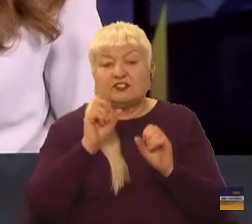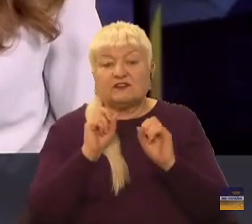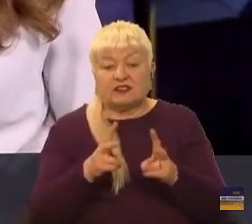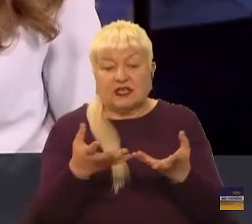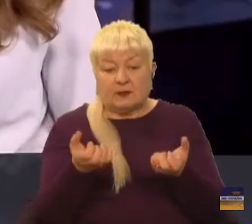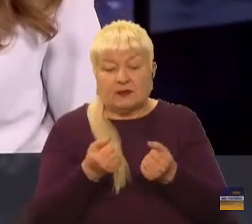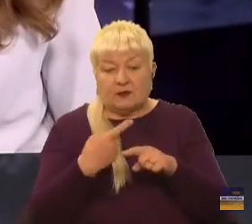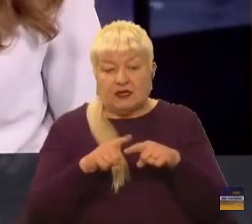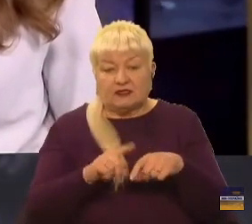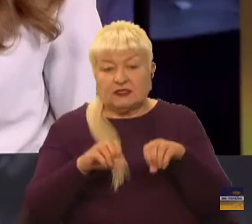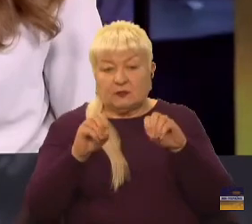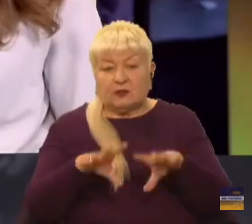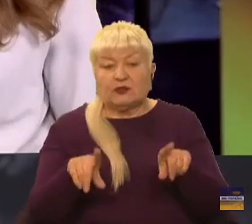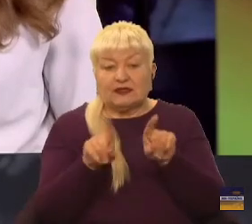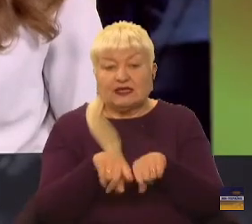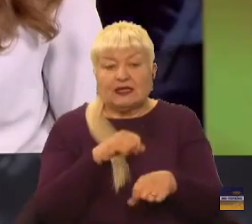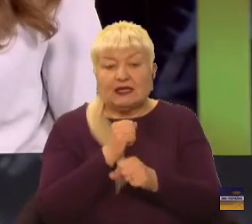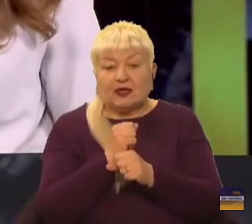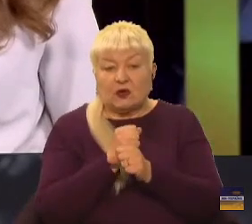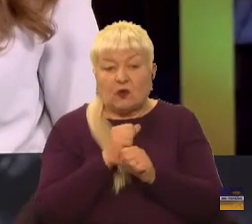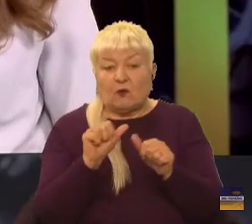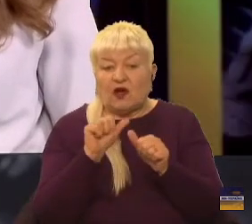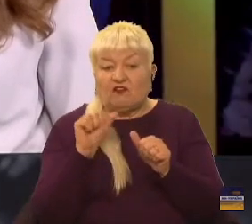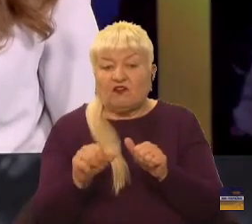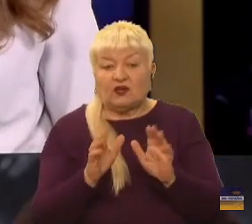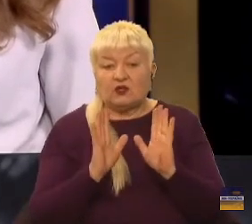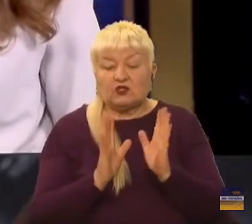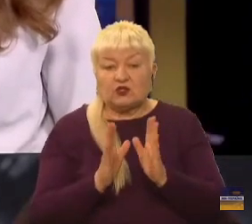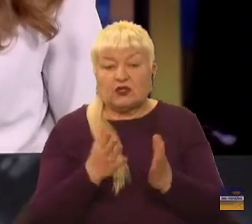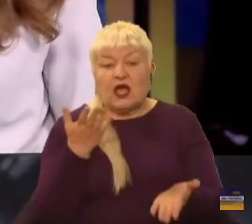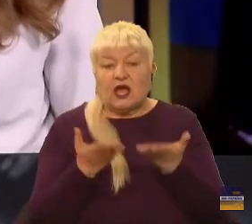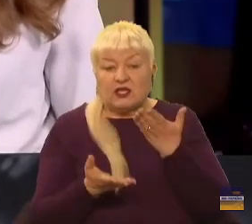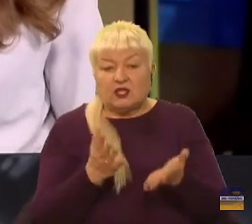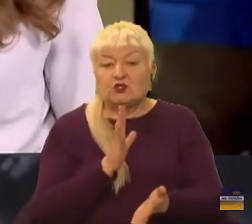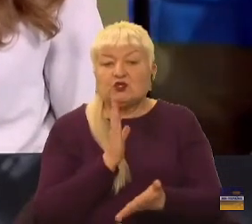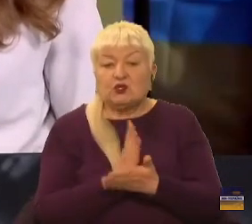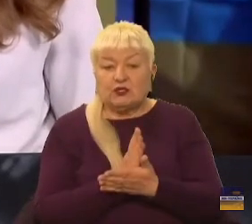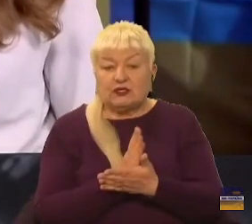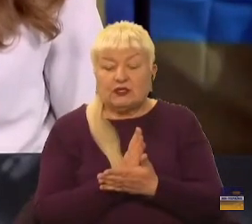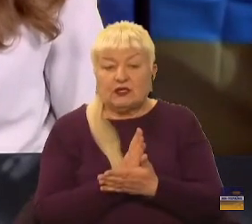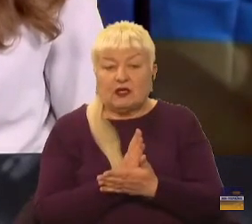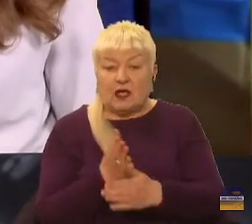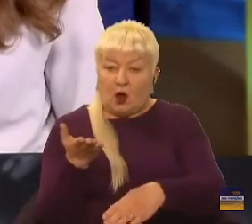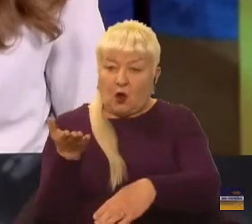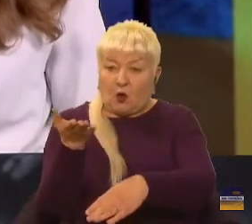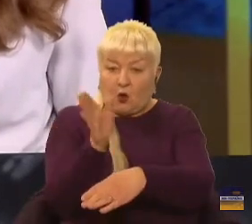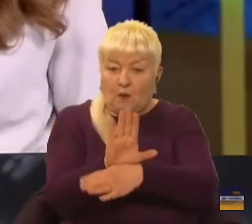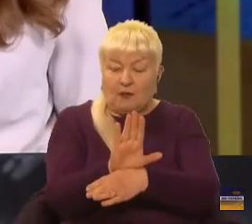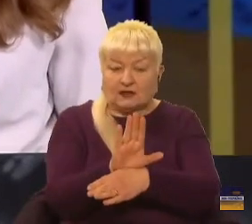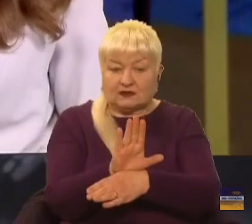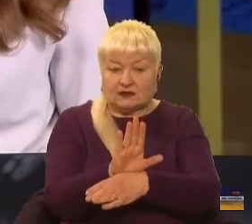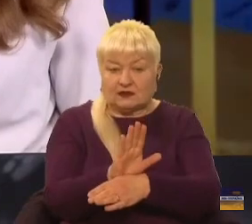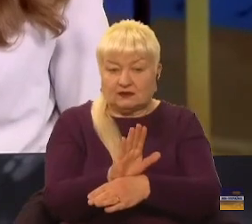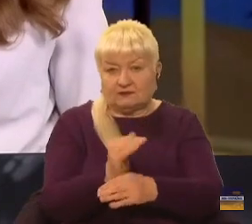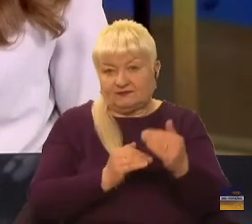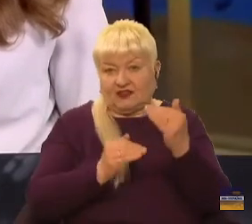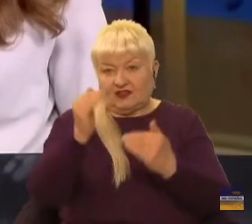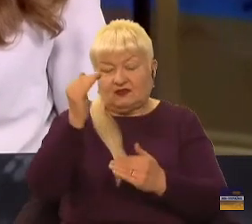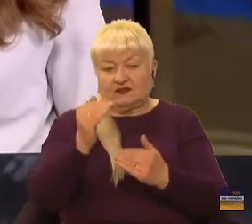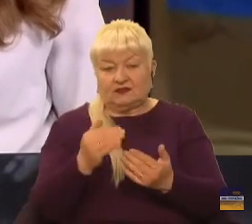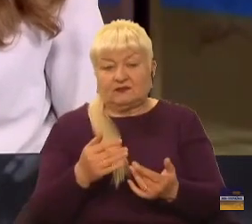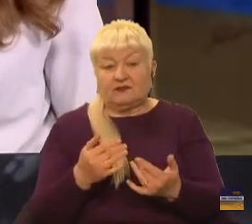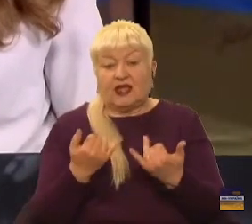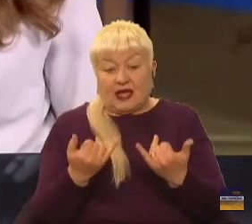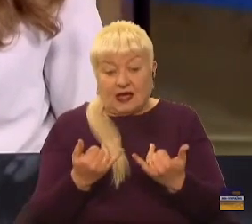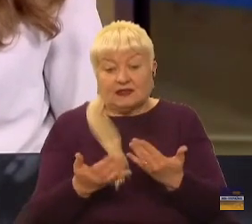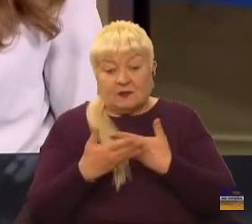ці постанови. Таке робиться, виключно лише, якщо є, так мовити, команда з гори. І ми тепер